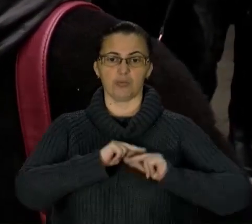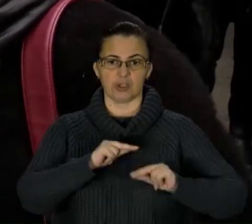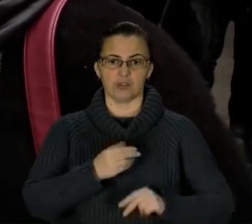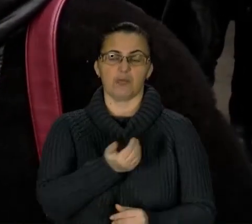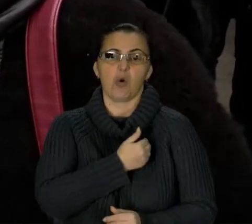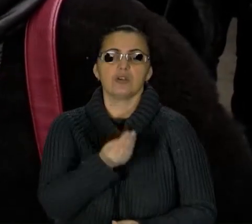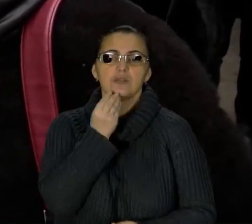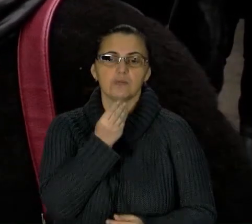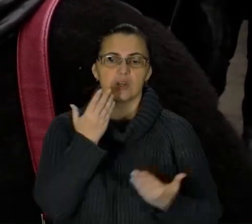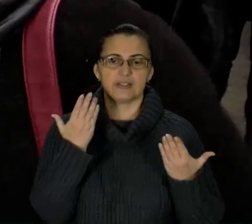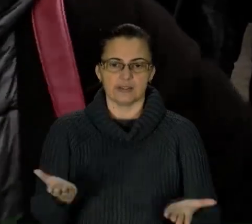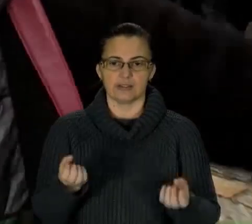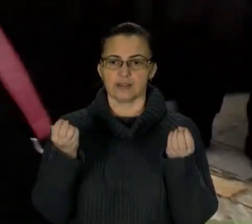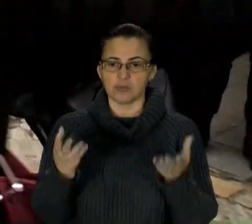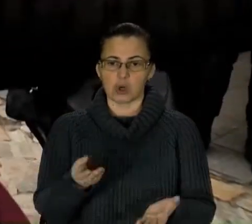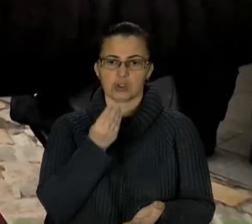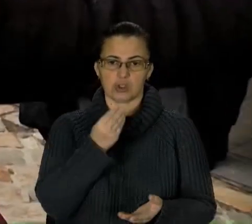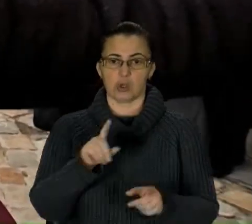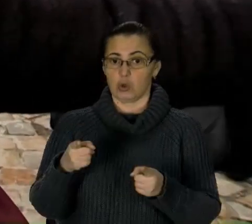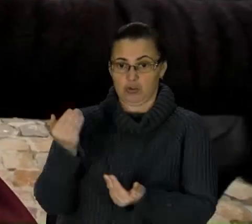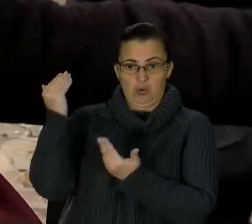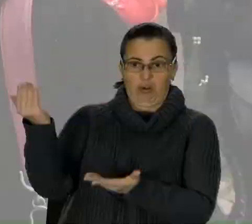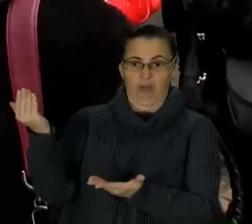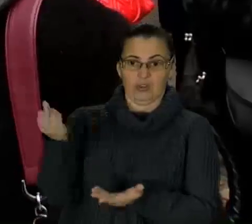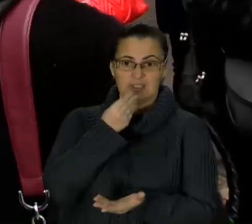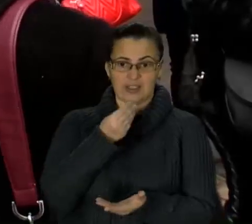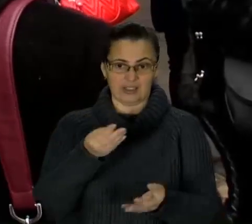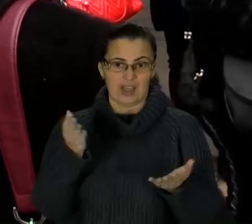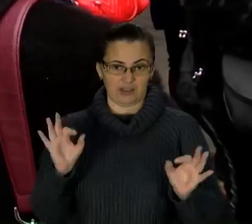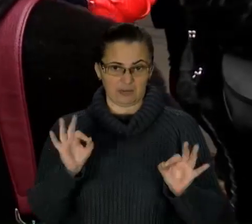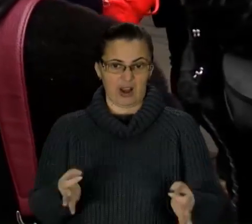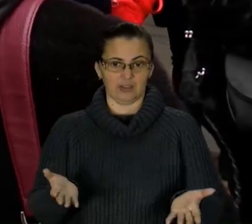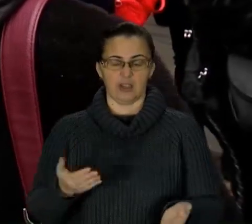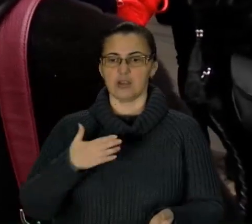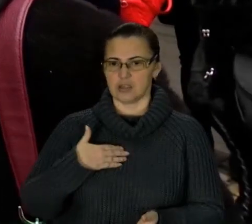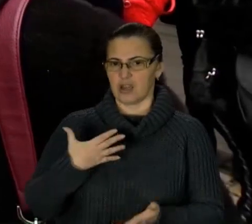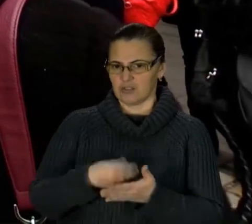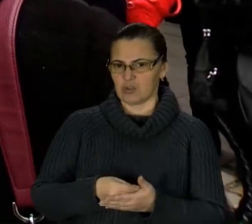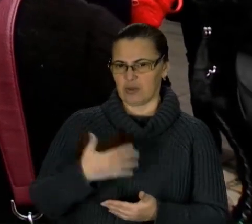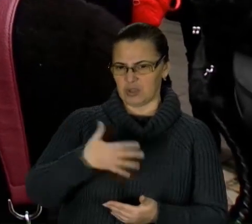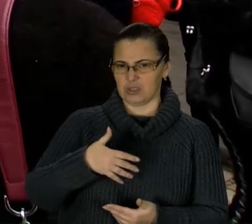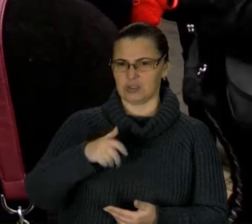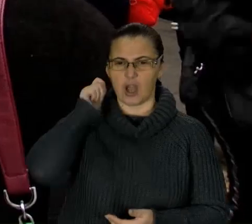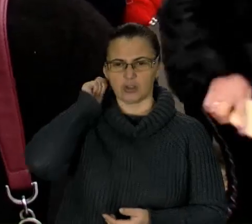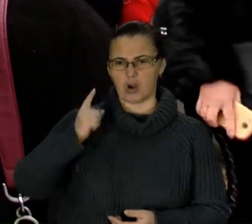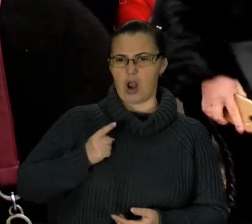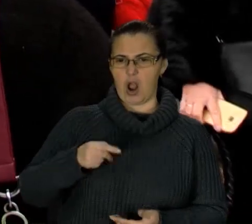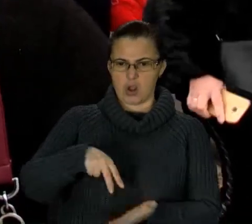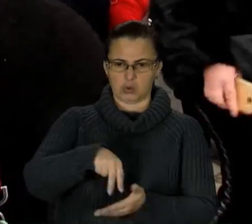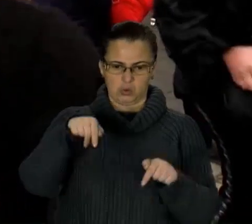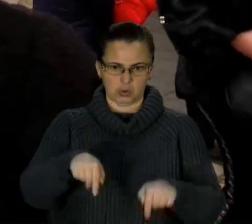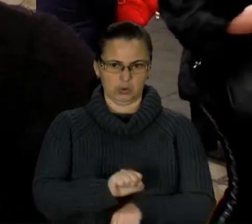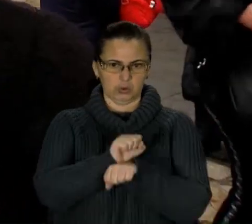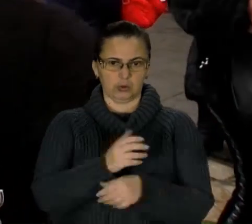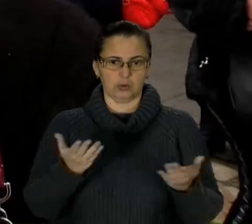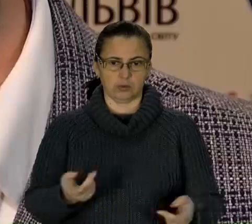їсти, просто їсти. Чомусь вони їдять, правда? Щоб я своїх 50 років дочекалася до того, щоб я стояв тут, на Майдані,